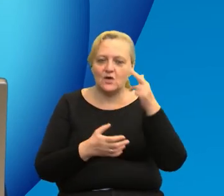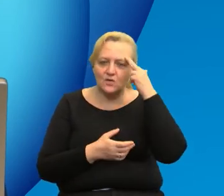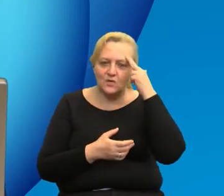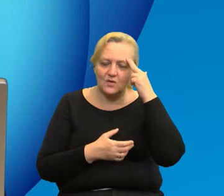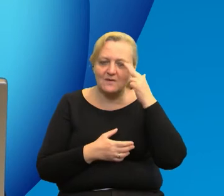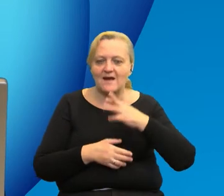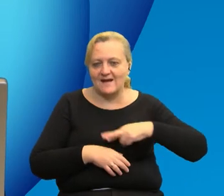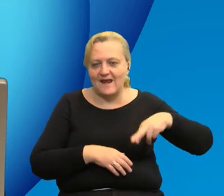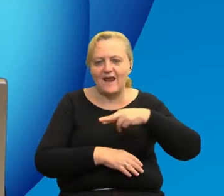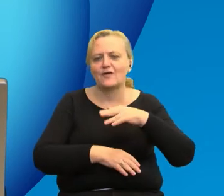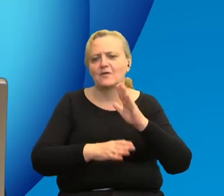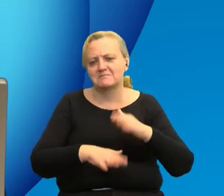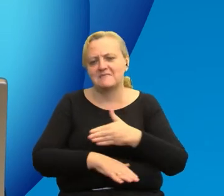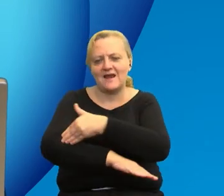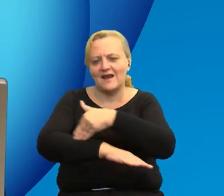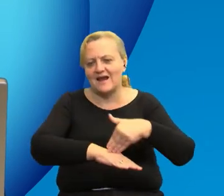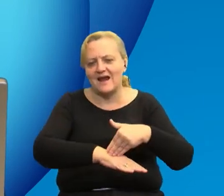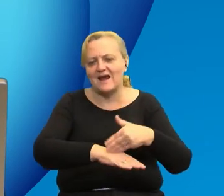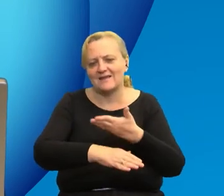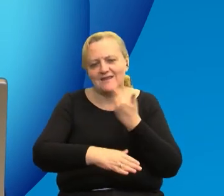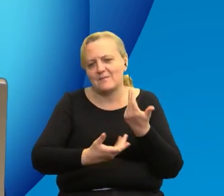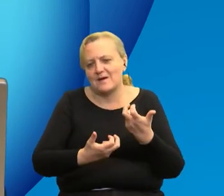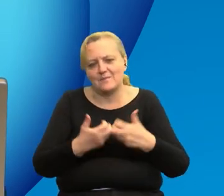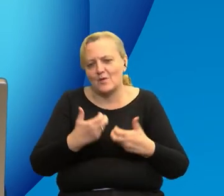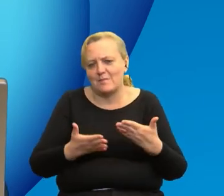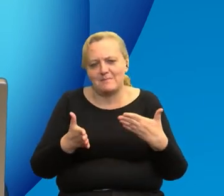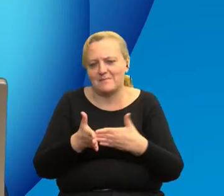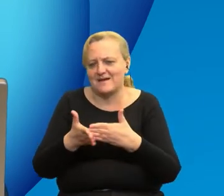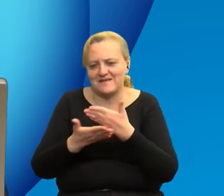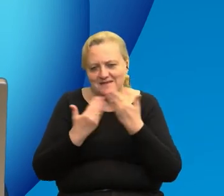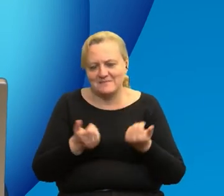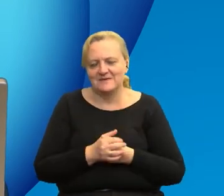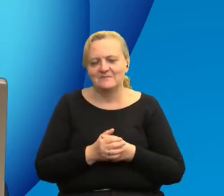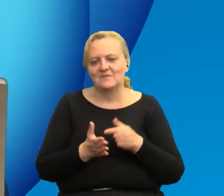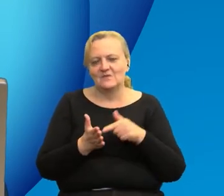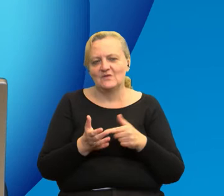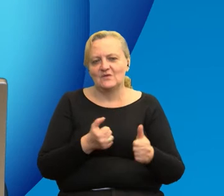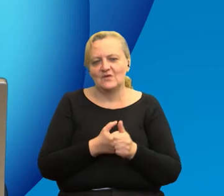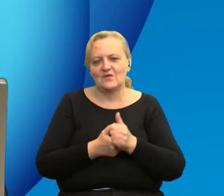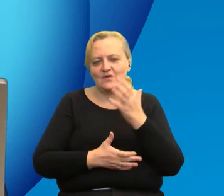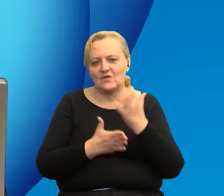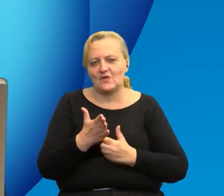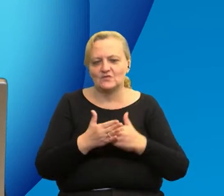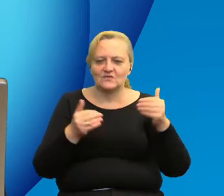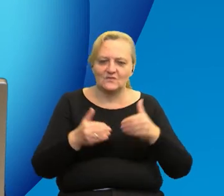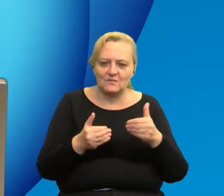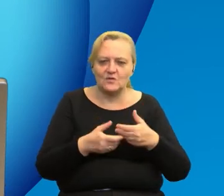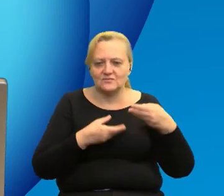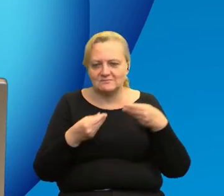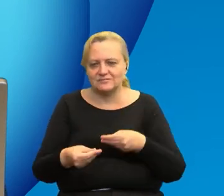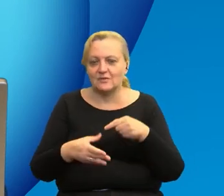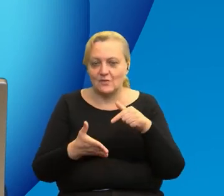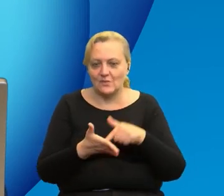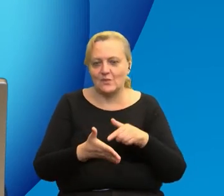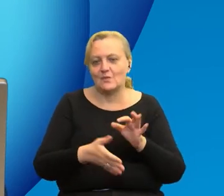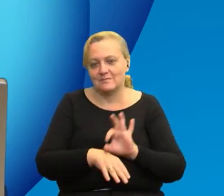wspólny region transgraniczny, gdzie ta granica nie powinna stanowić jakby bariery, jeśli chodzi o korzystanie z możliwości dofinansowania